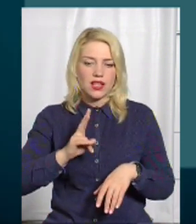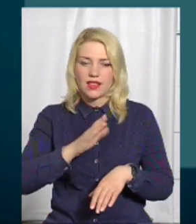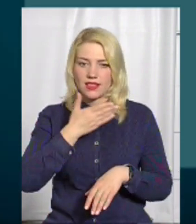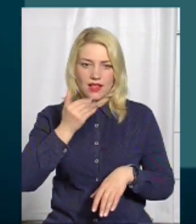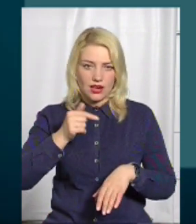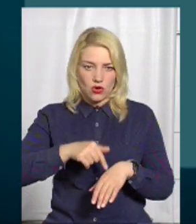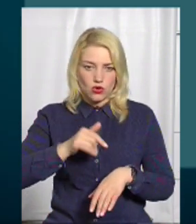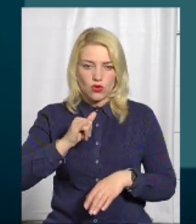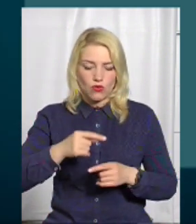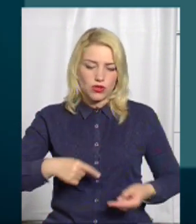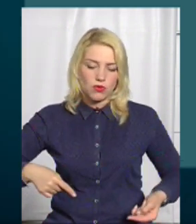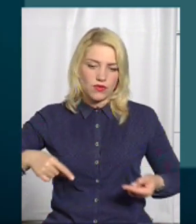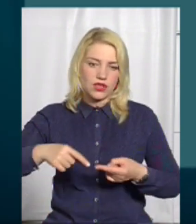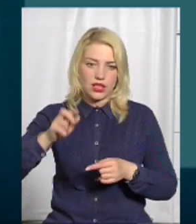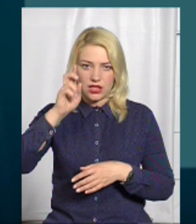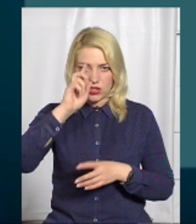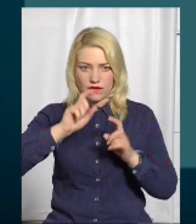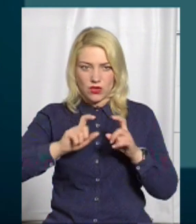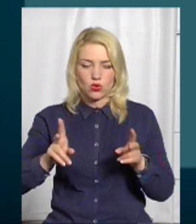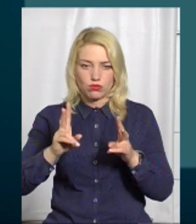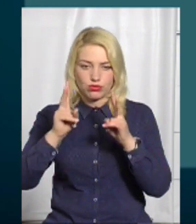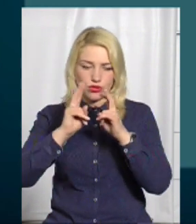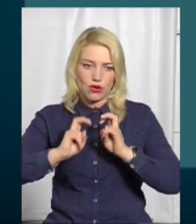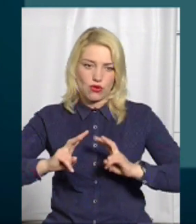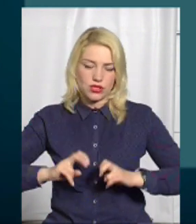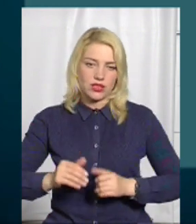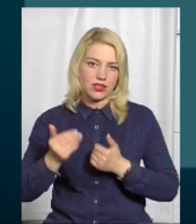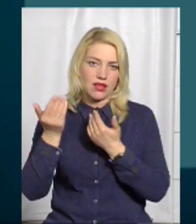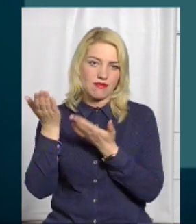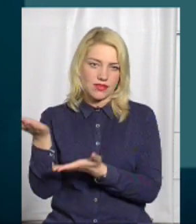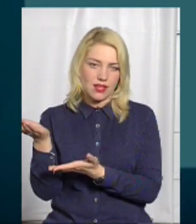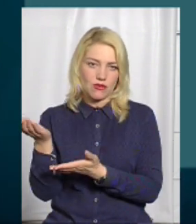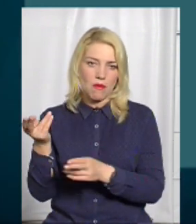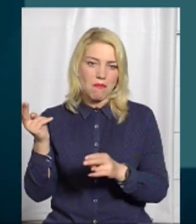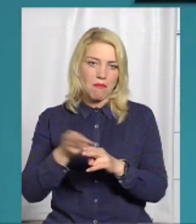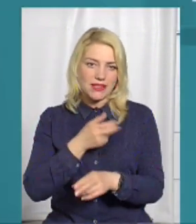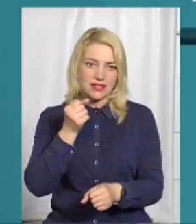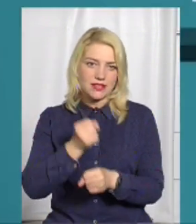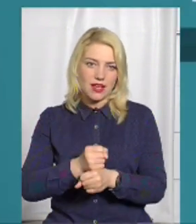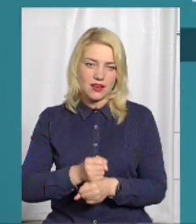відповідний державний орган, який буде розслідувати їх в особисту бездіяльність.